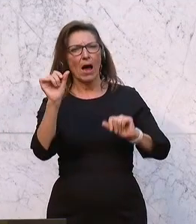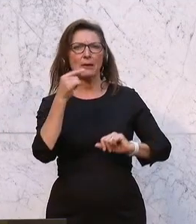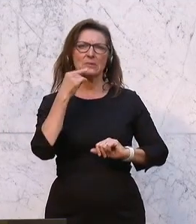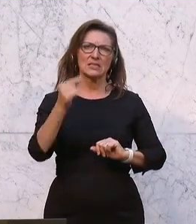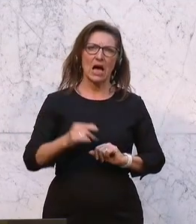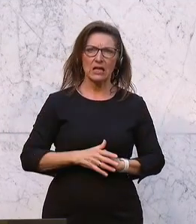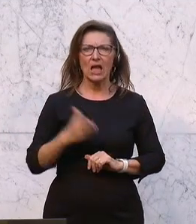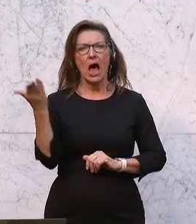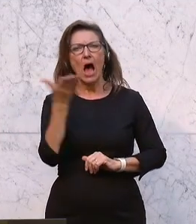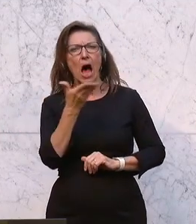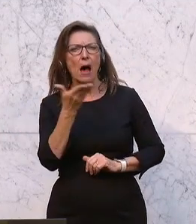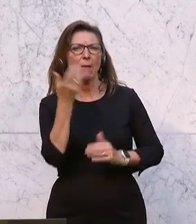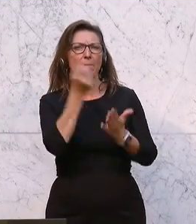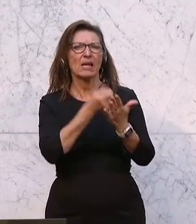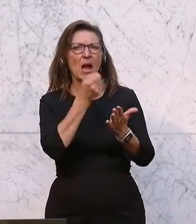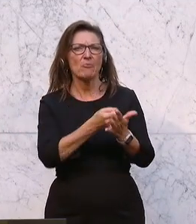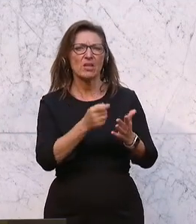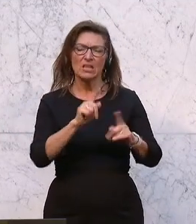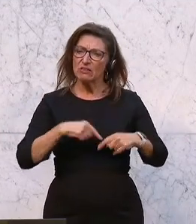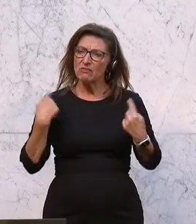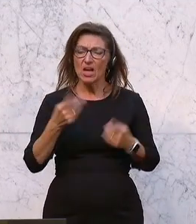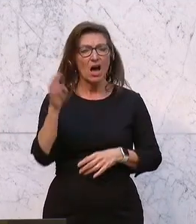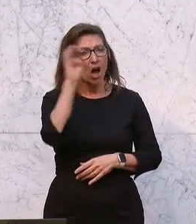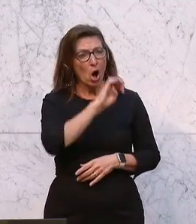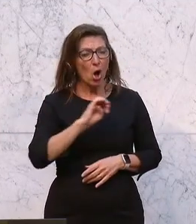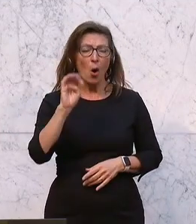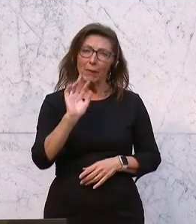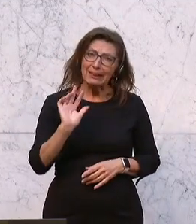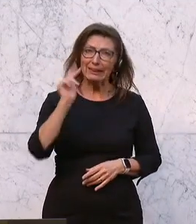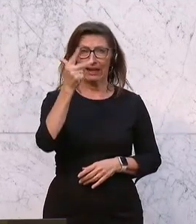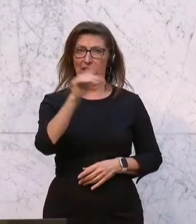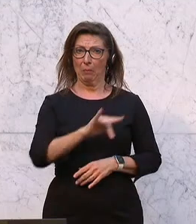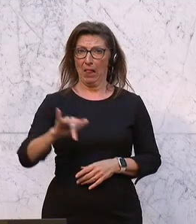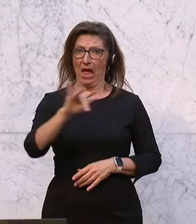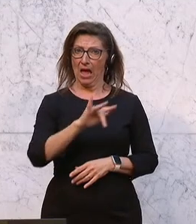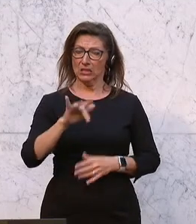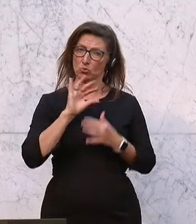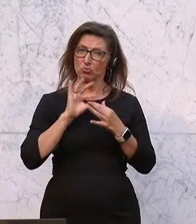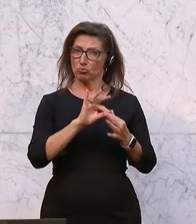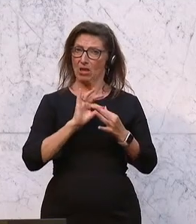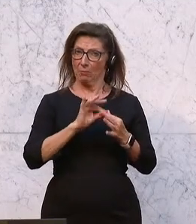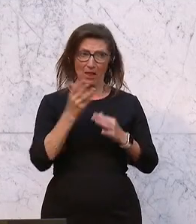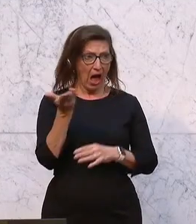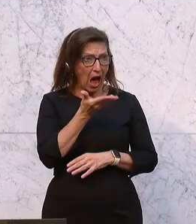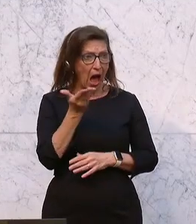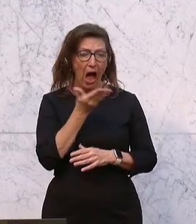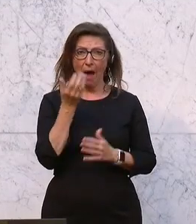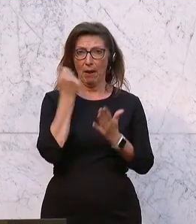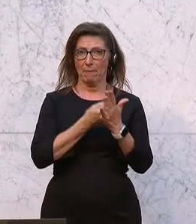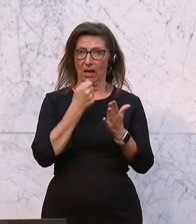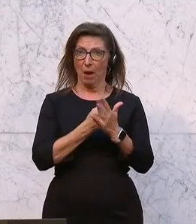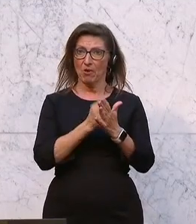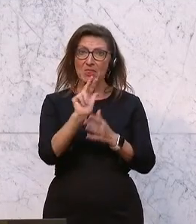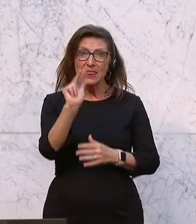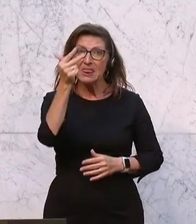ja, die Armutsbekämpfung. Wir sind in Europa an dritter Stelle, was die Armutsbekämpfung betrifft, im positiven Sinne.